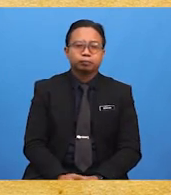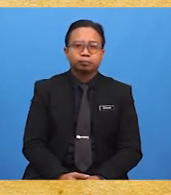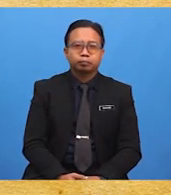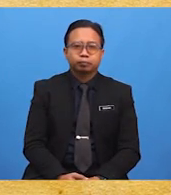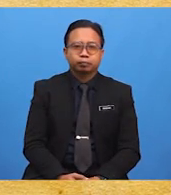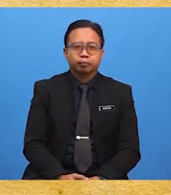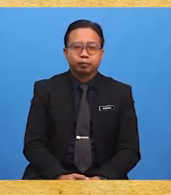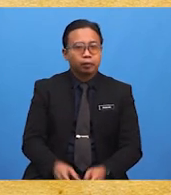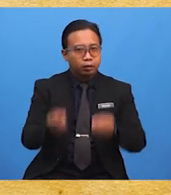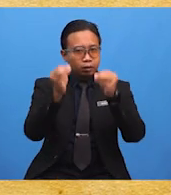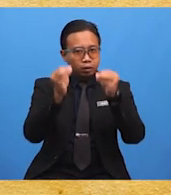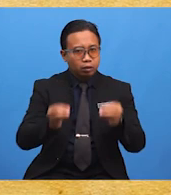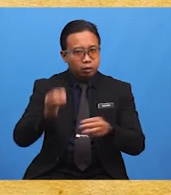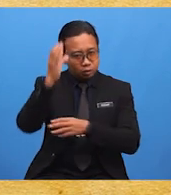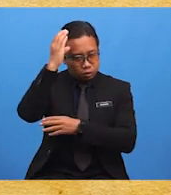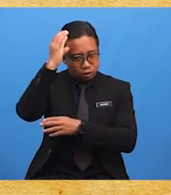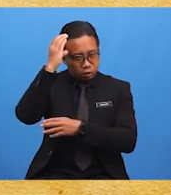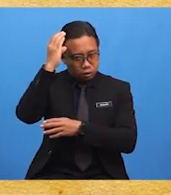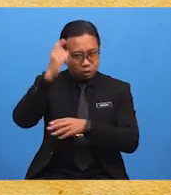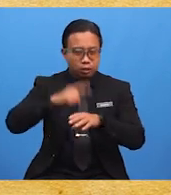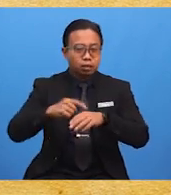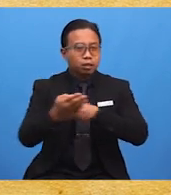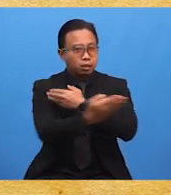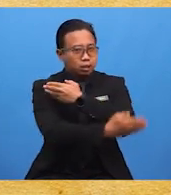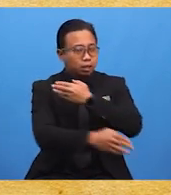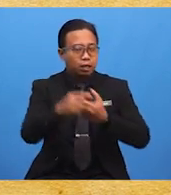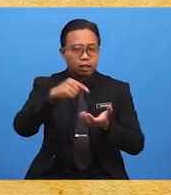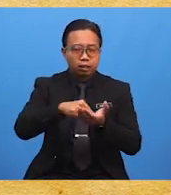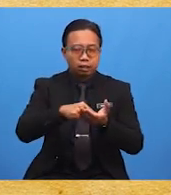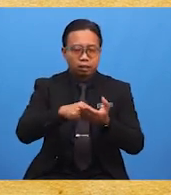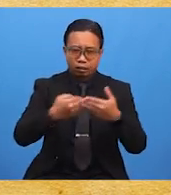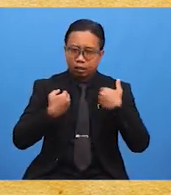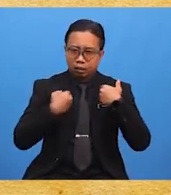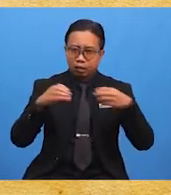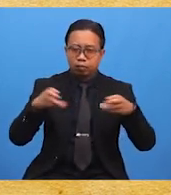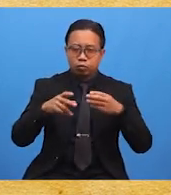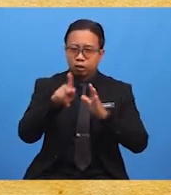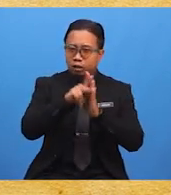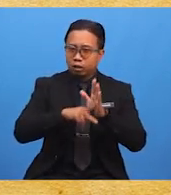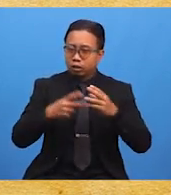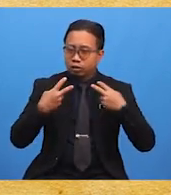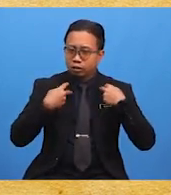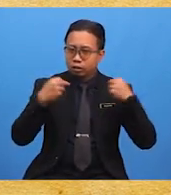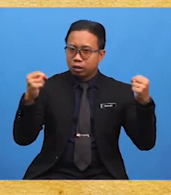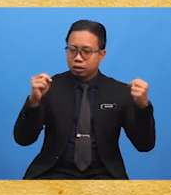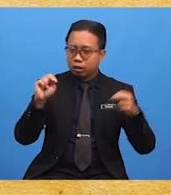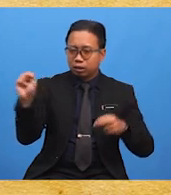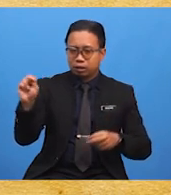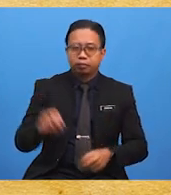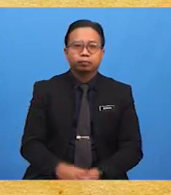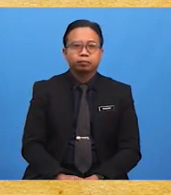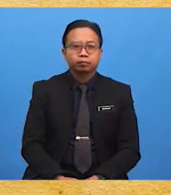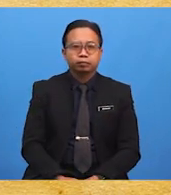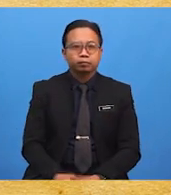Masyarakat China di negara ini turut menyediakan perkhidmatan kesihatan. Ini kerana